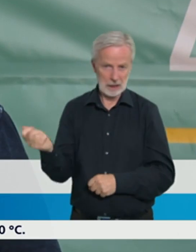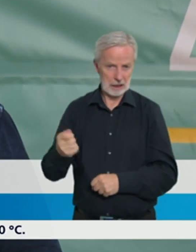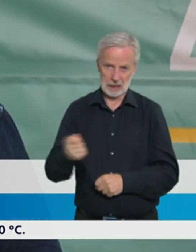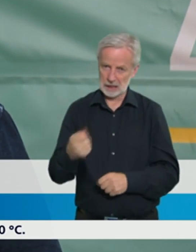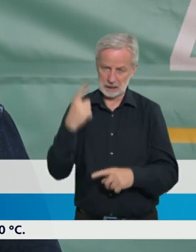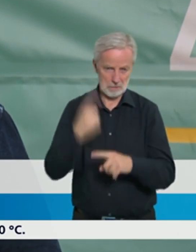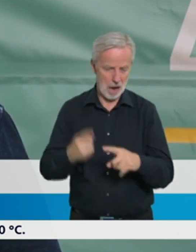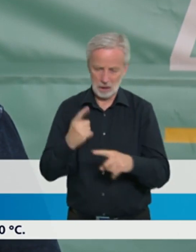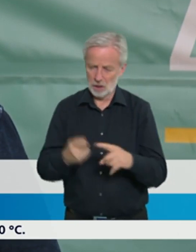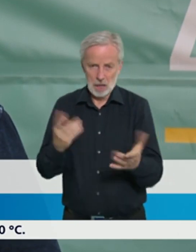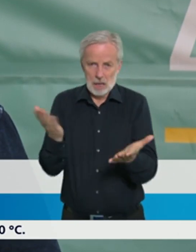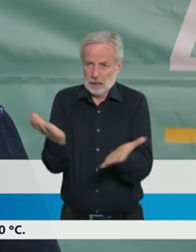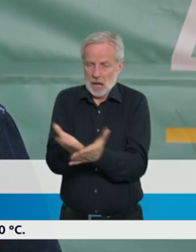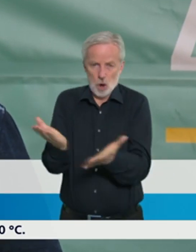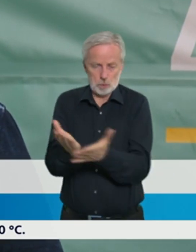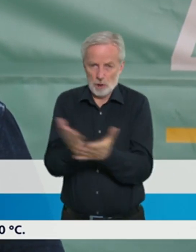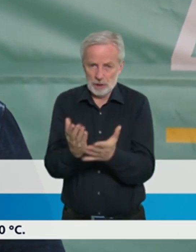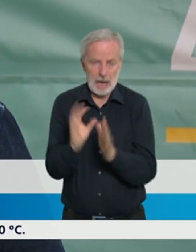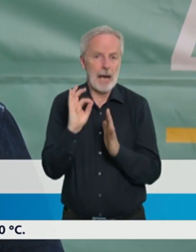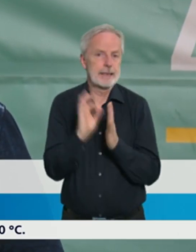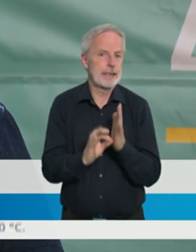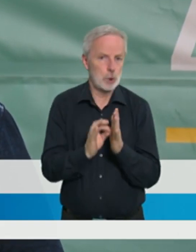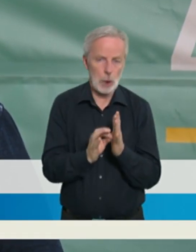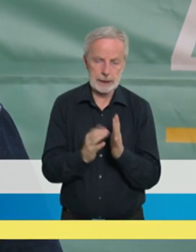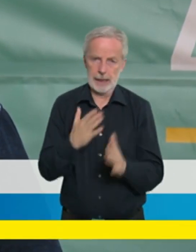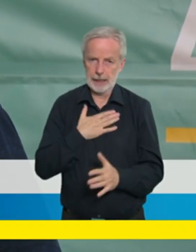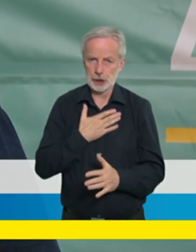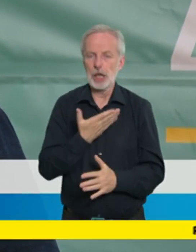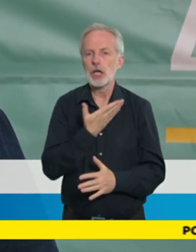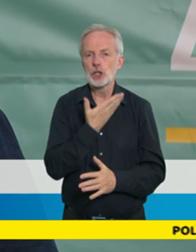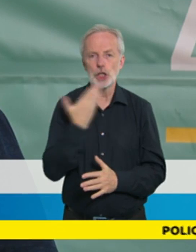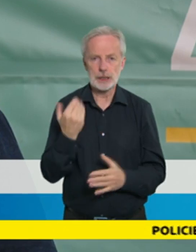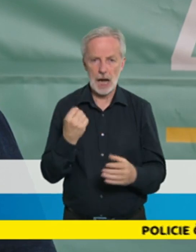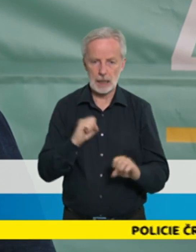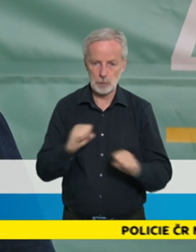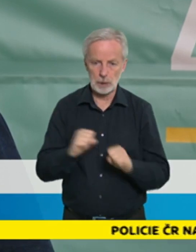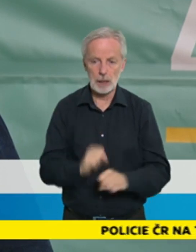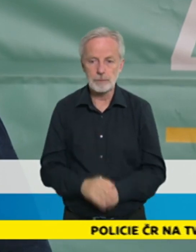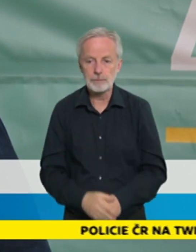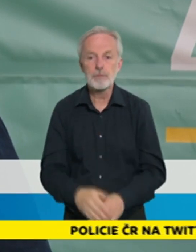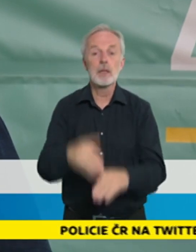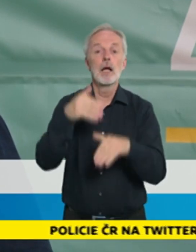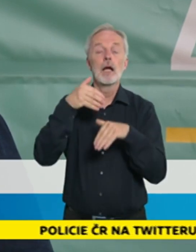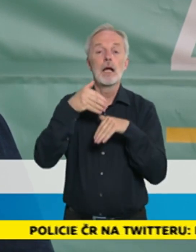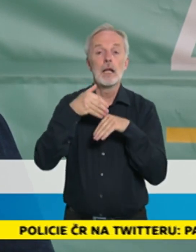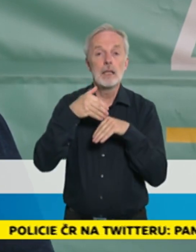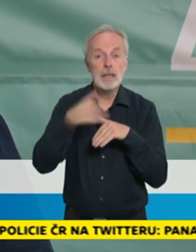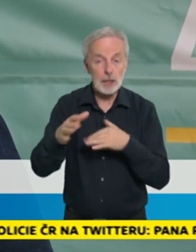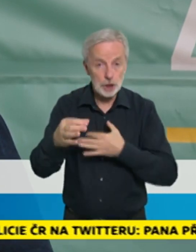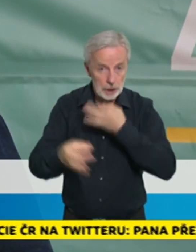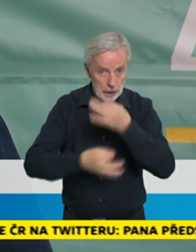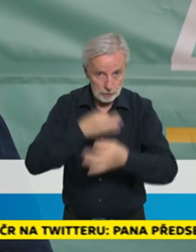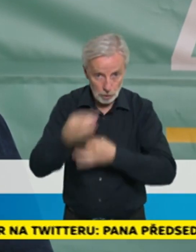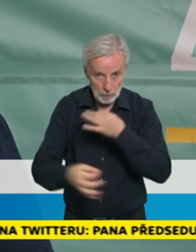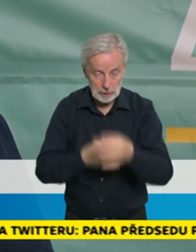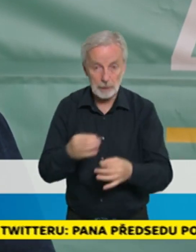je v České republice. Další bod, který bych pro vaši informaci ráda doplnila, je stav trasování